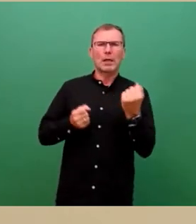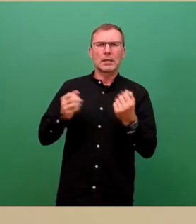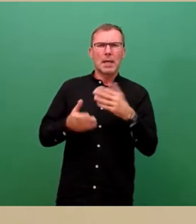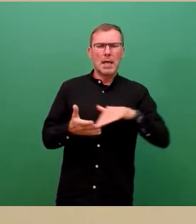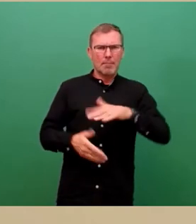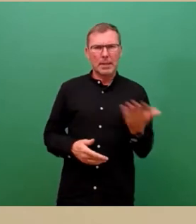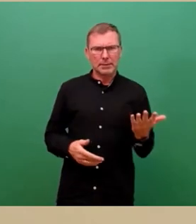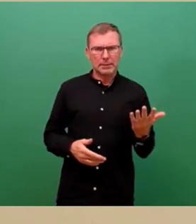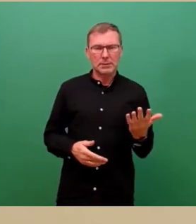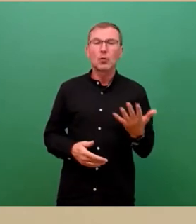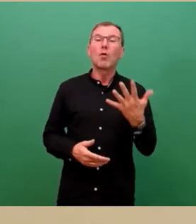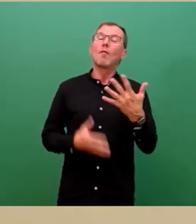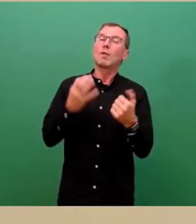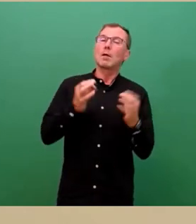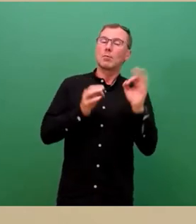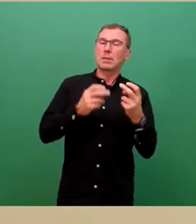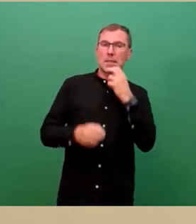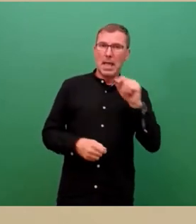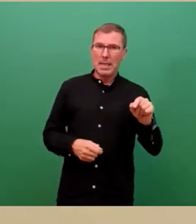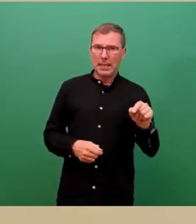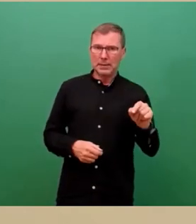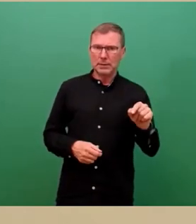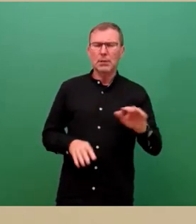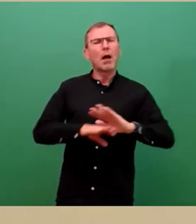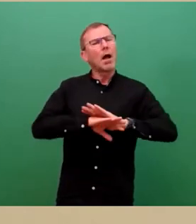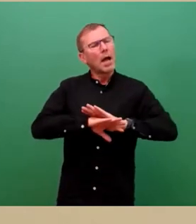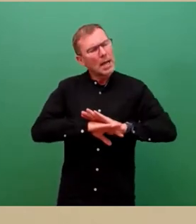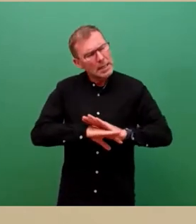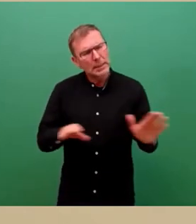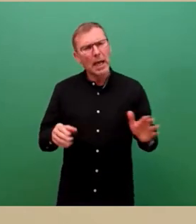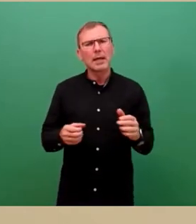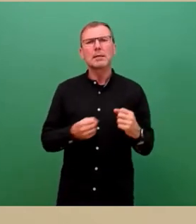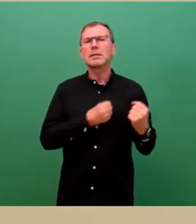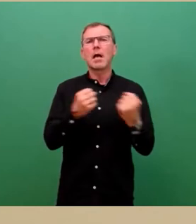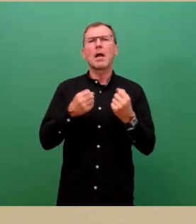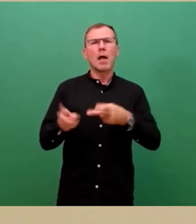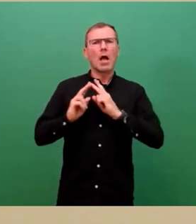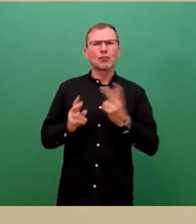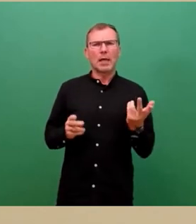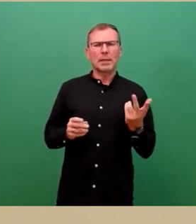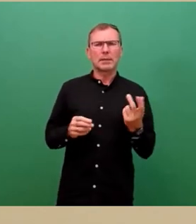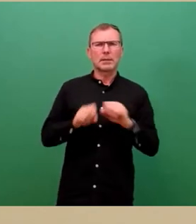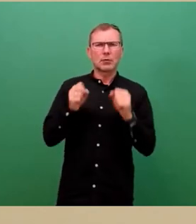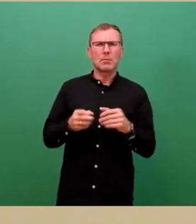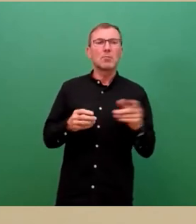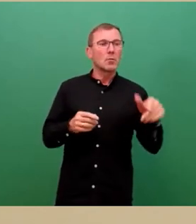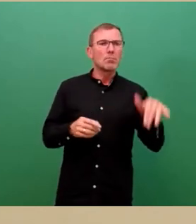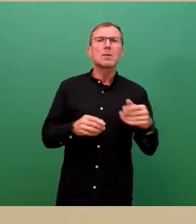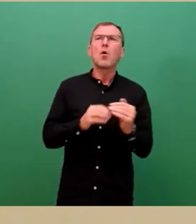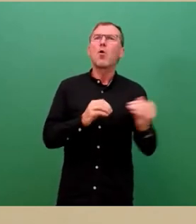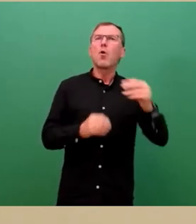elektrisch unterwegs sind. Es gibt kein Carsharing-System in Deutschland, was eine höhere Elektroauto-Quote hat.